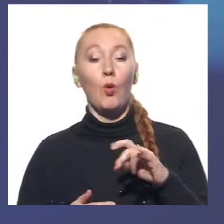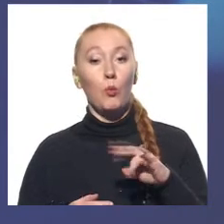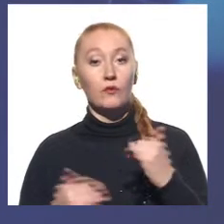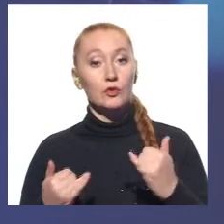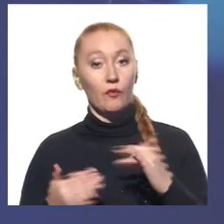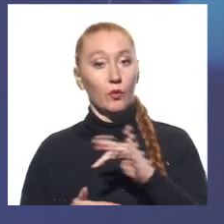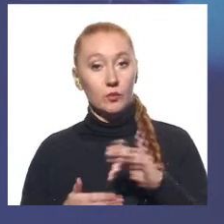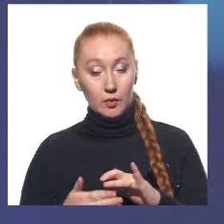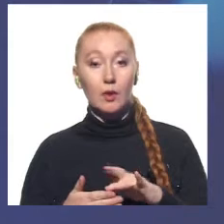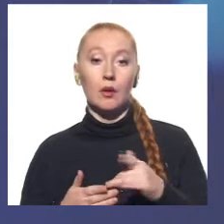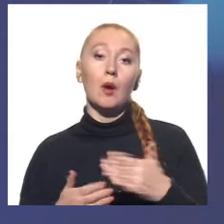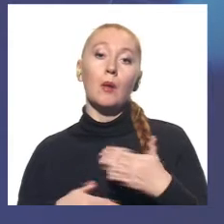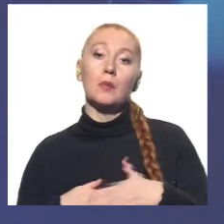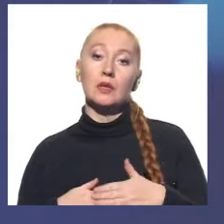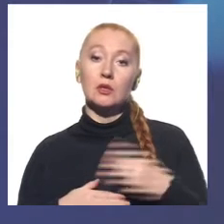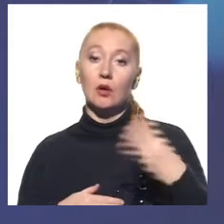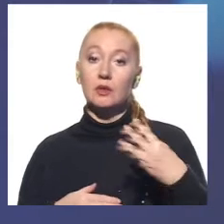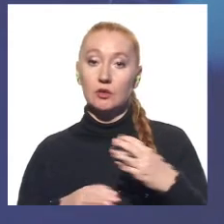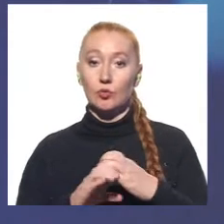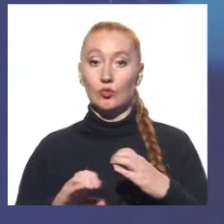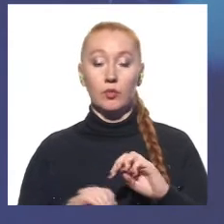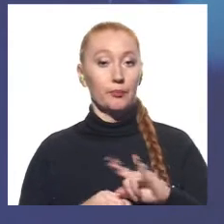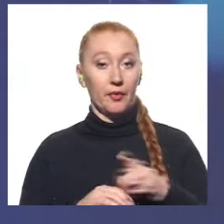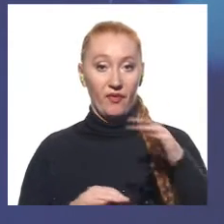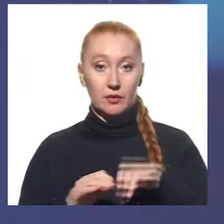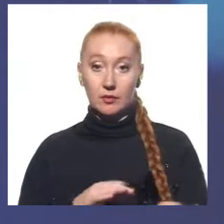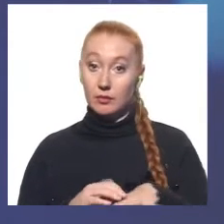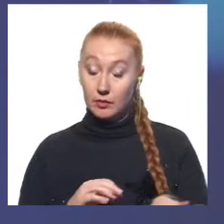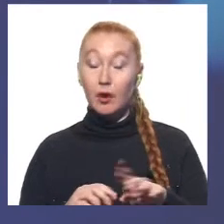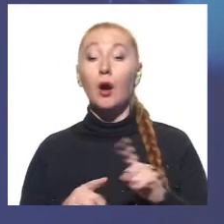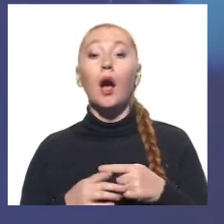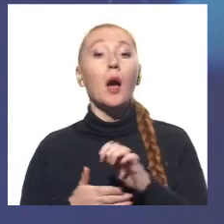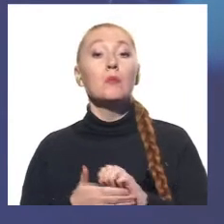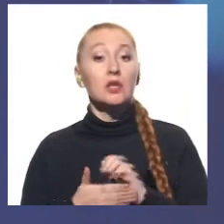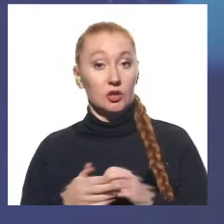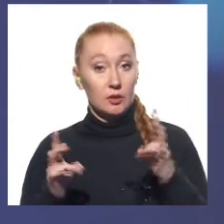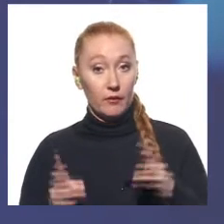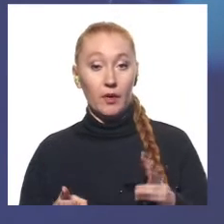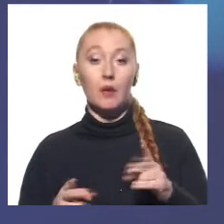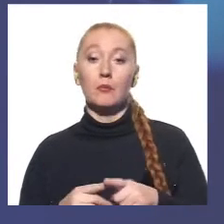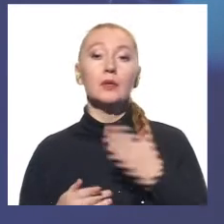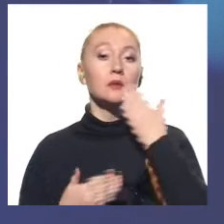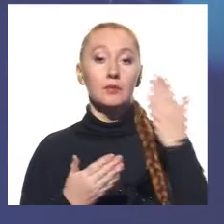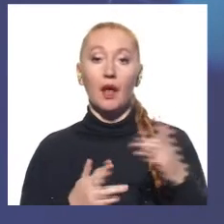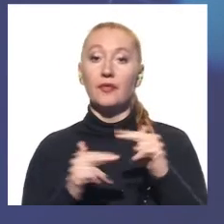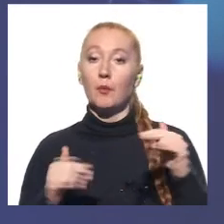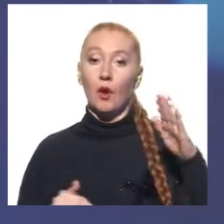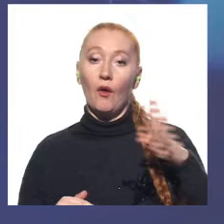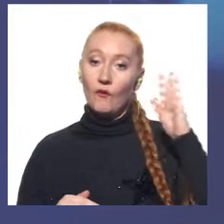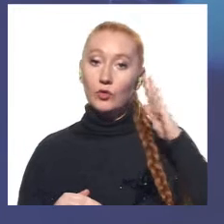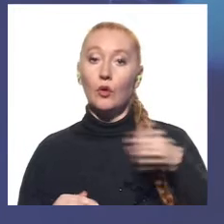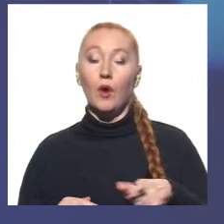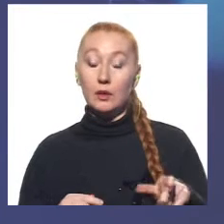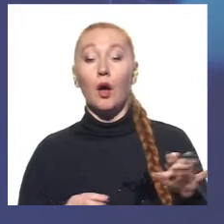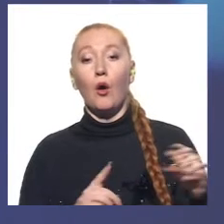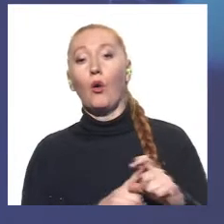сьогодні по місту сталося близько 30 проривів труб. Щоб дізнатись про причини аварії, ми надіслали запит до Дніпроводоканалу. Про